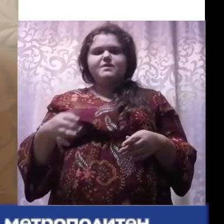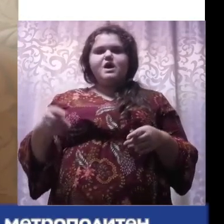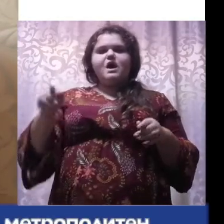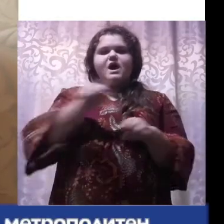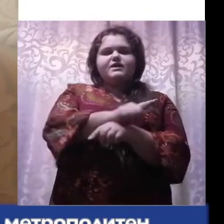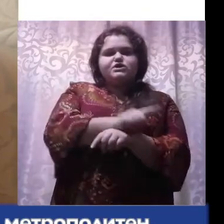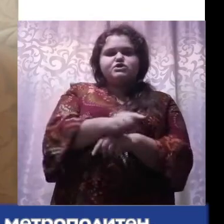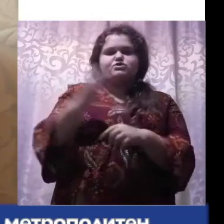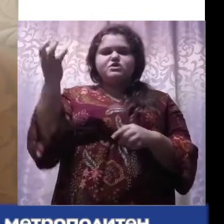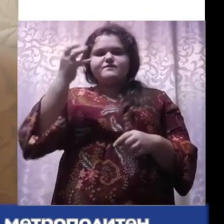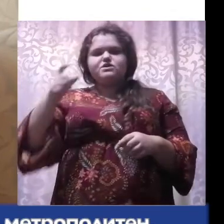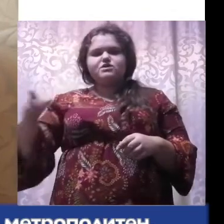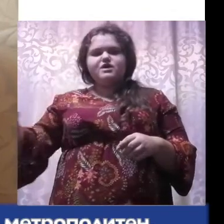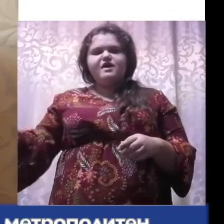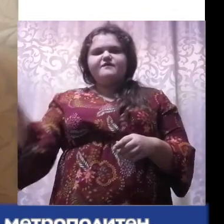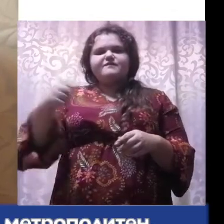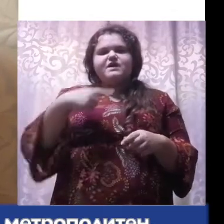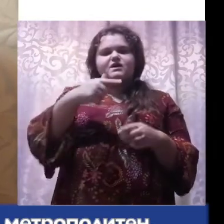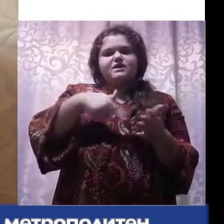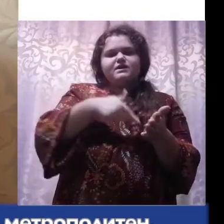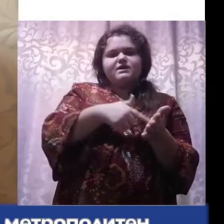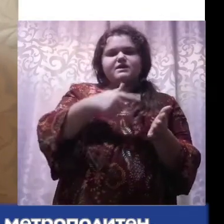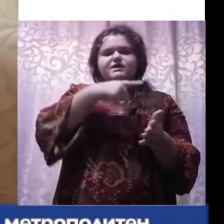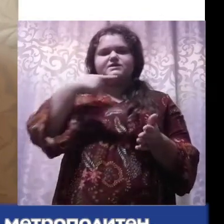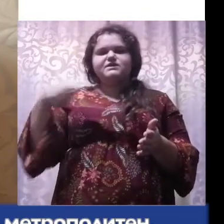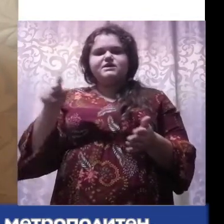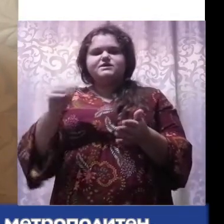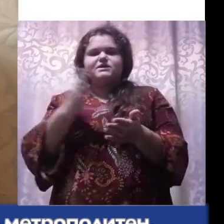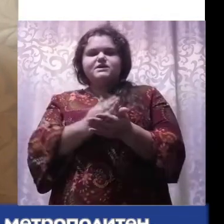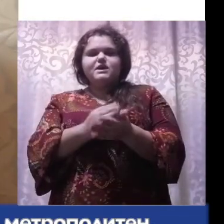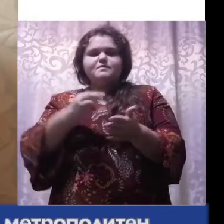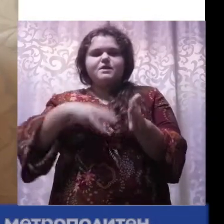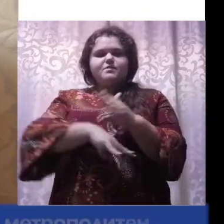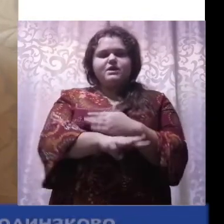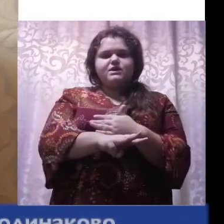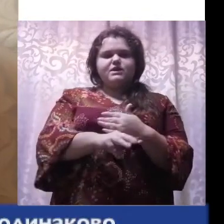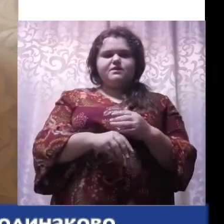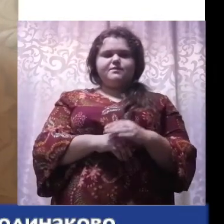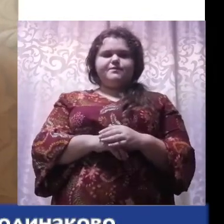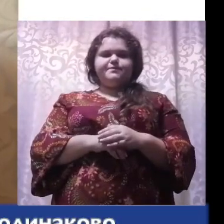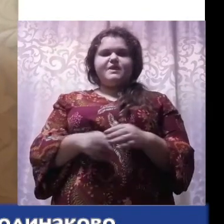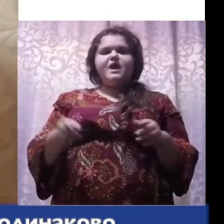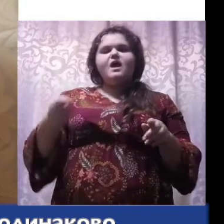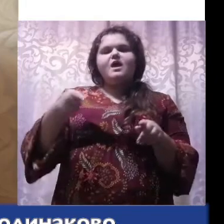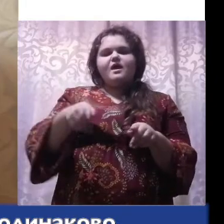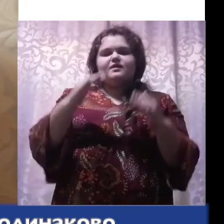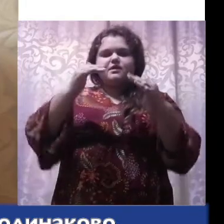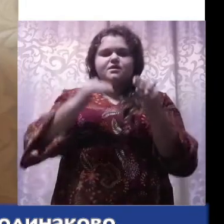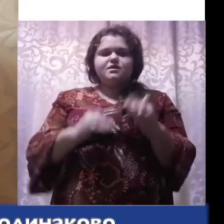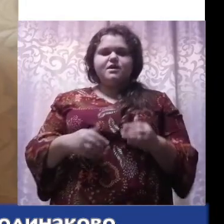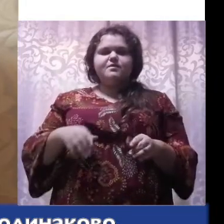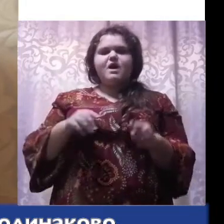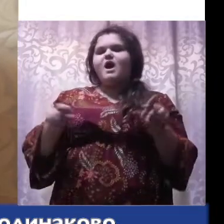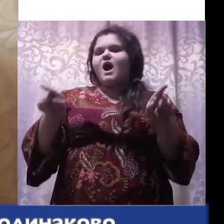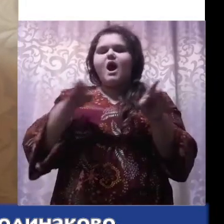невидящие люди. И во всех городах России, где у нас есть метрополитен, эта система